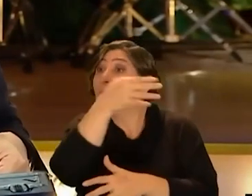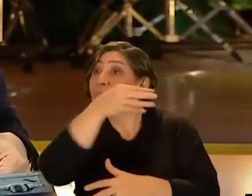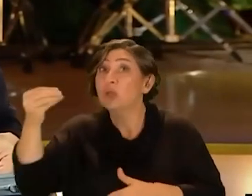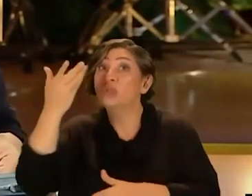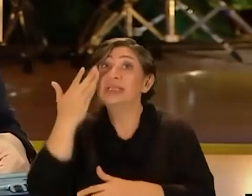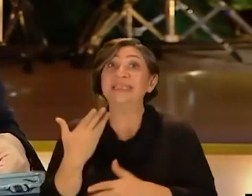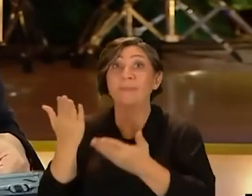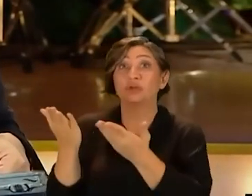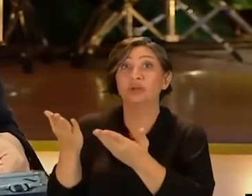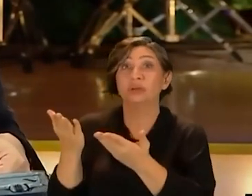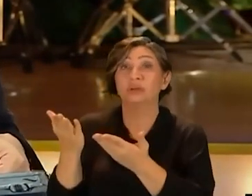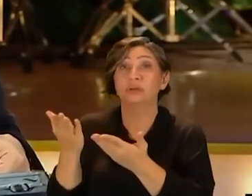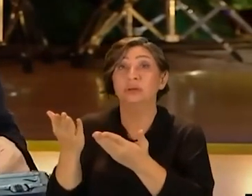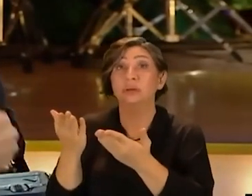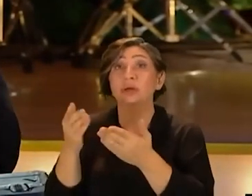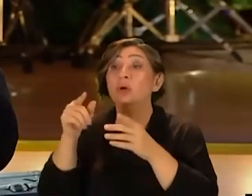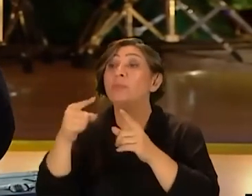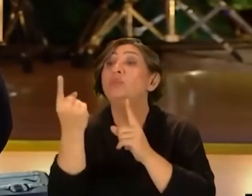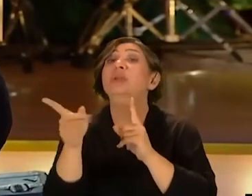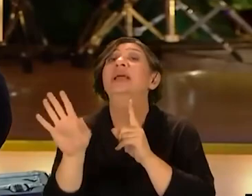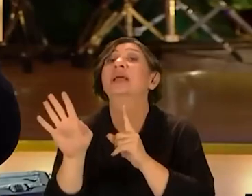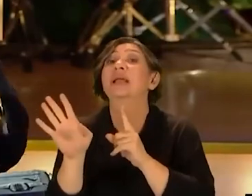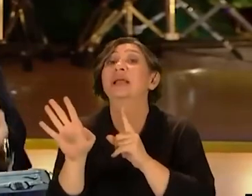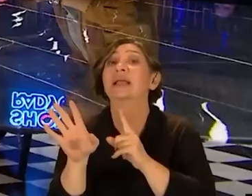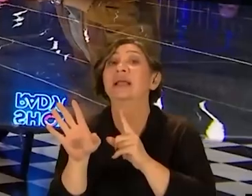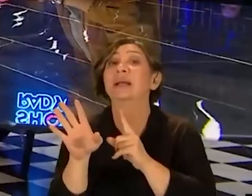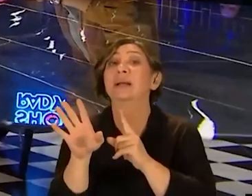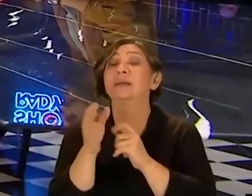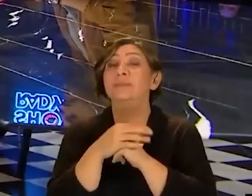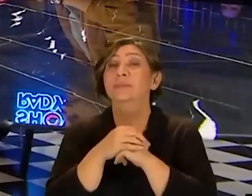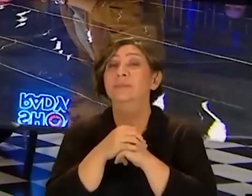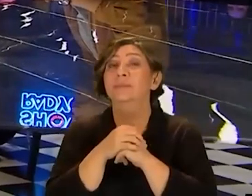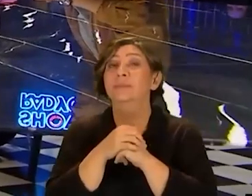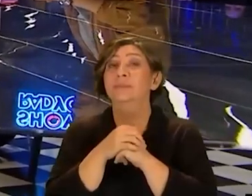36 milyon izlenmiş Ve şimdi bu değil Şey